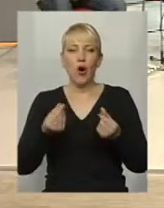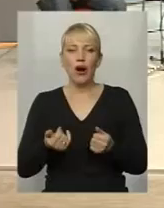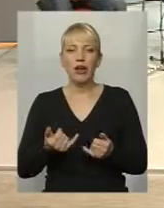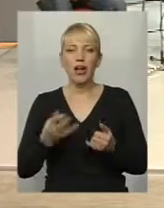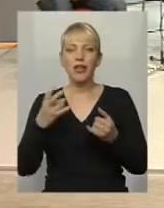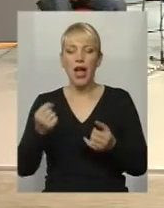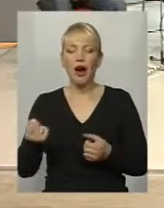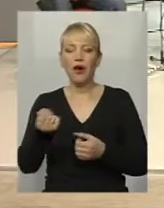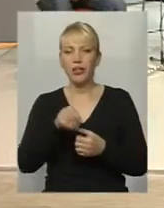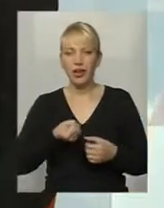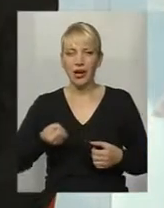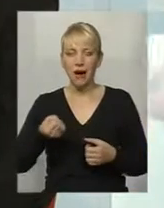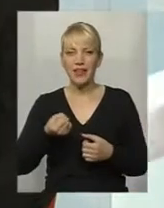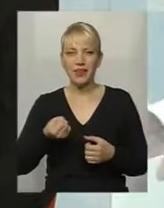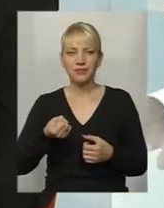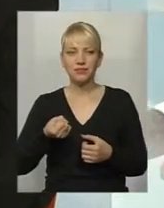на утримання